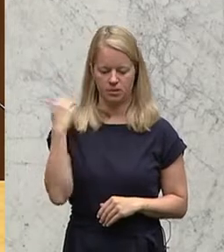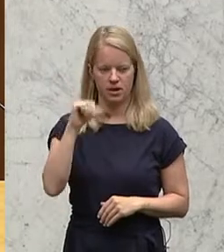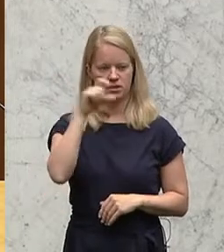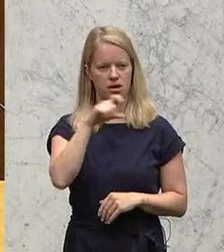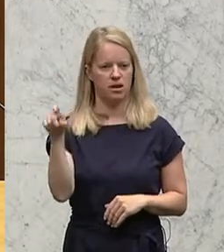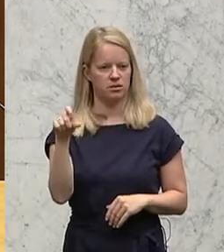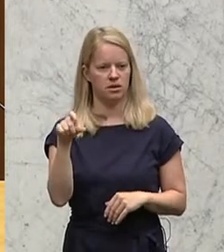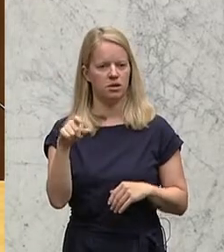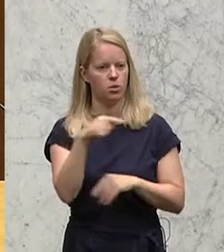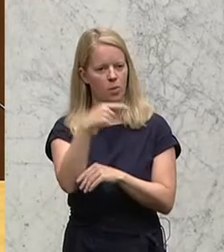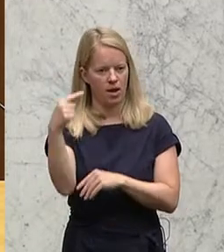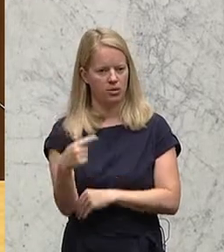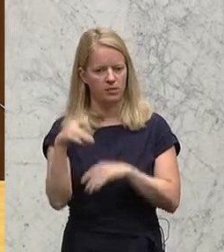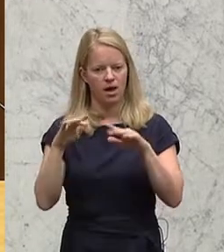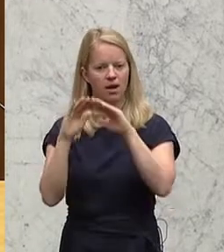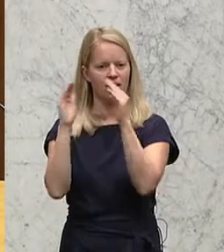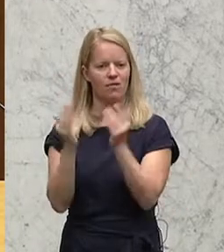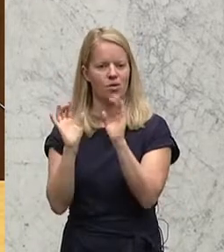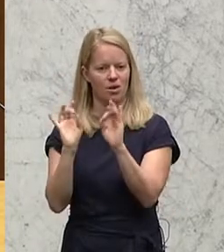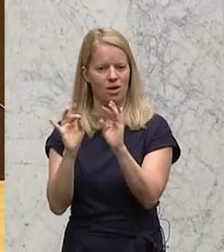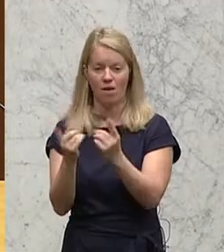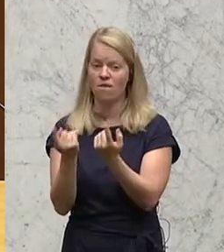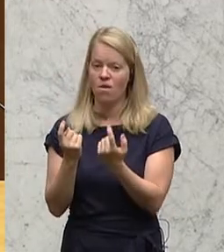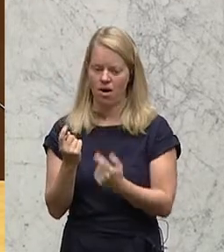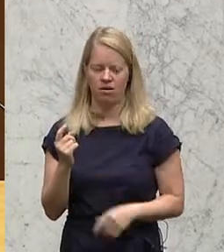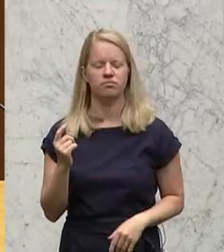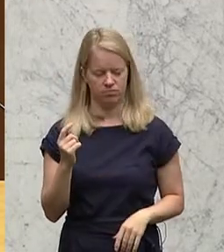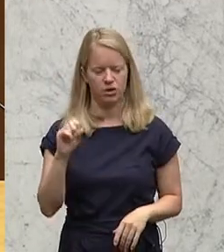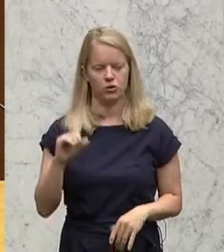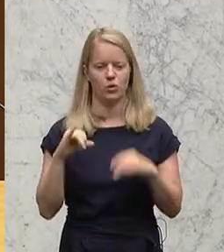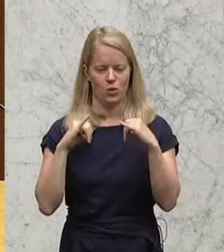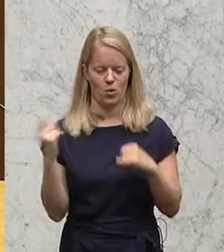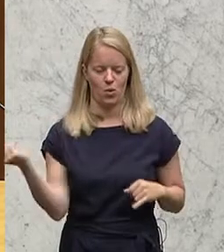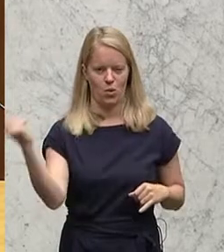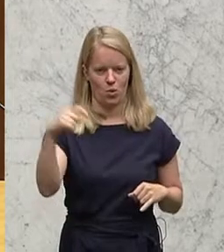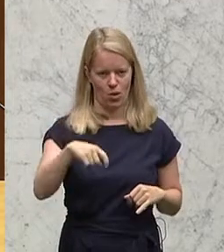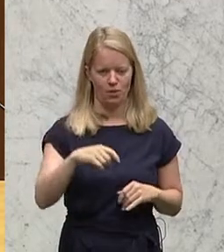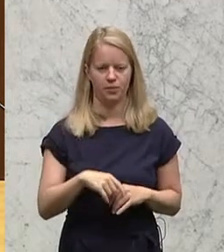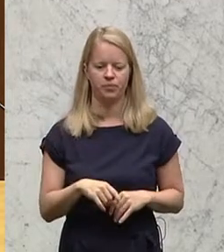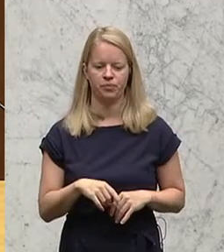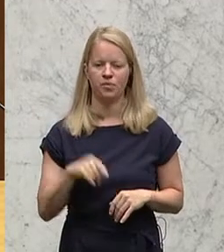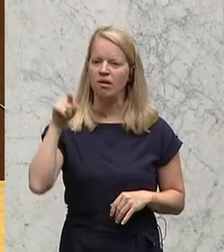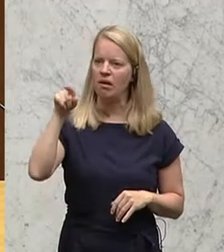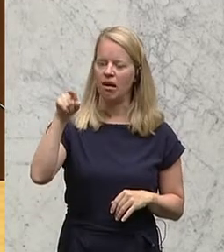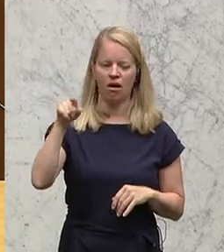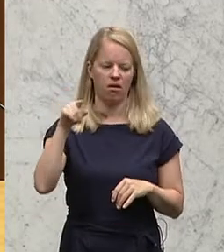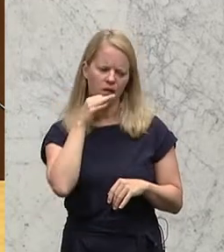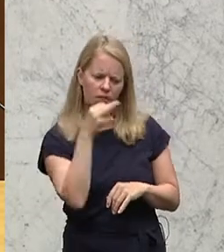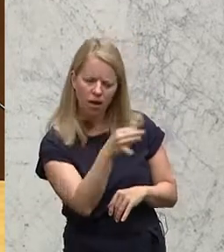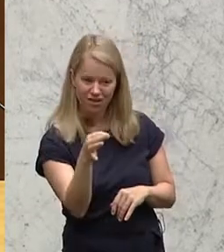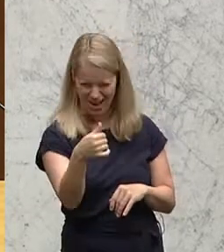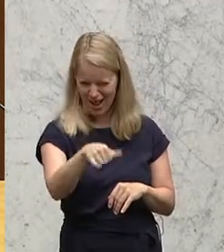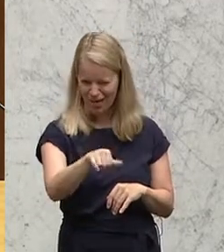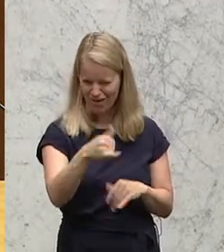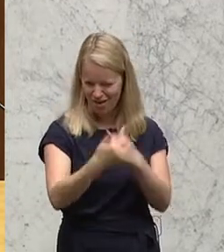Geografielehrer, der aus Südtirol stammte. Und wenn er uns Elfjährige gefragt hat, wohin kommt man, wenn man über